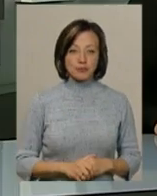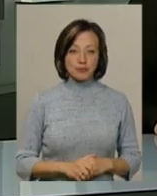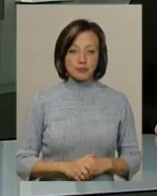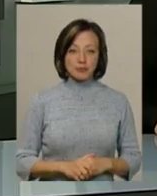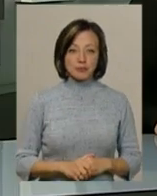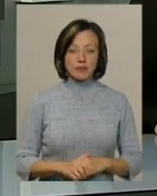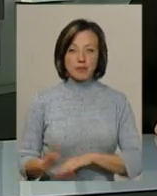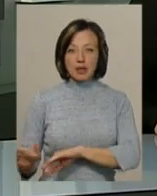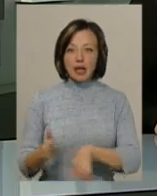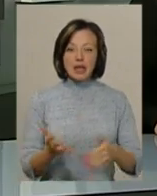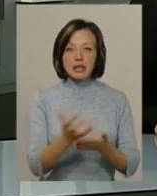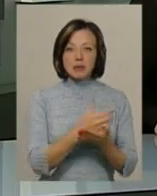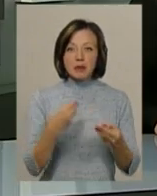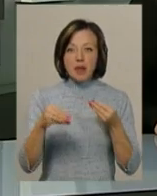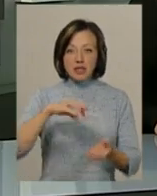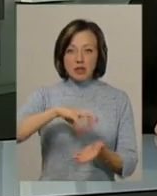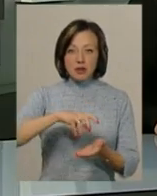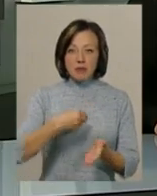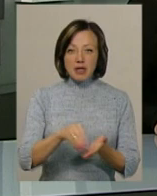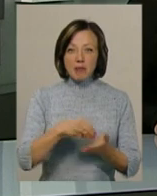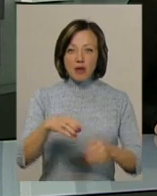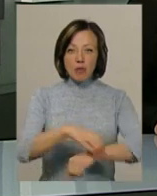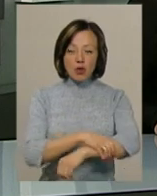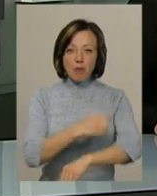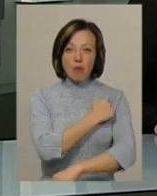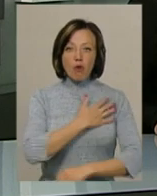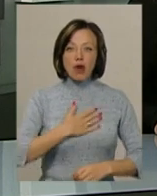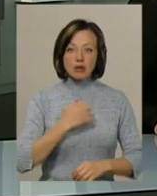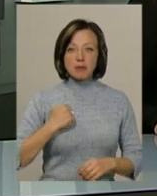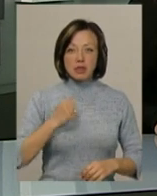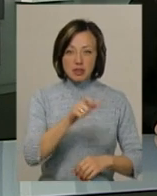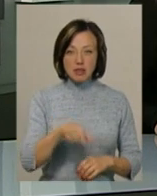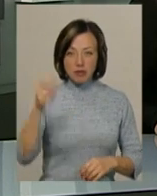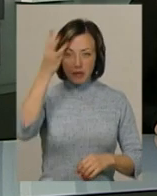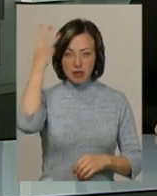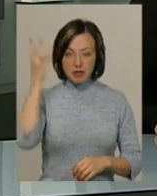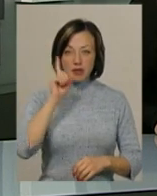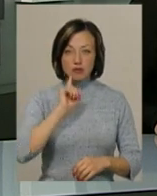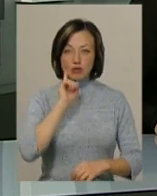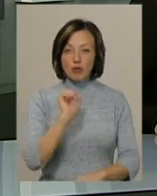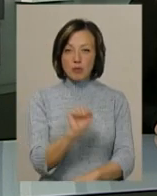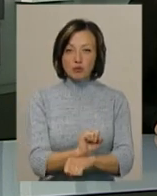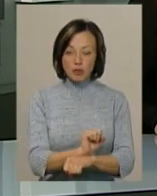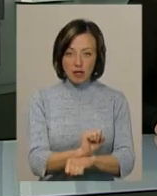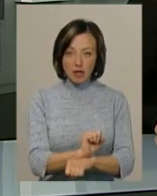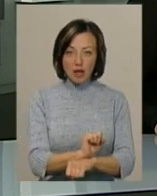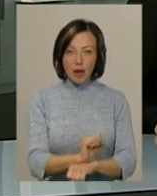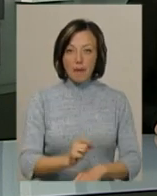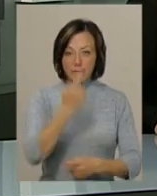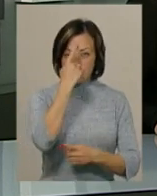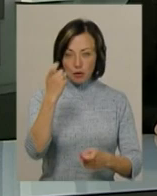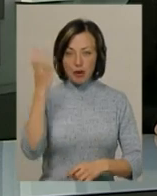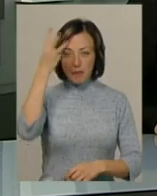Збір пластикових кришечок для придбання протезів пораненим на Сході бійцям в обласному центрі тимчасово призупинили. Про це